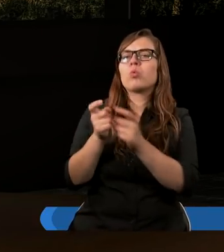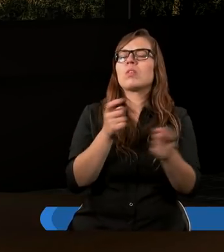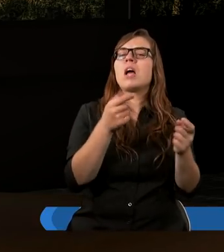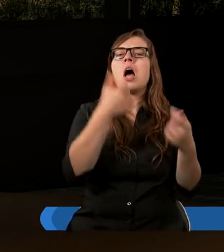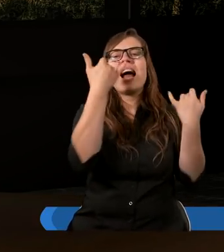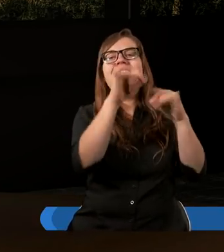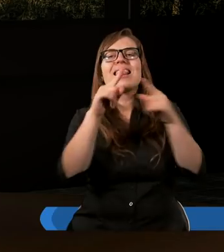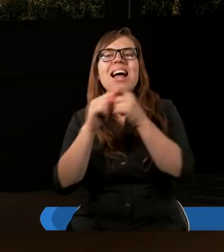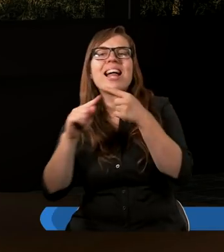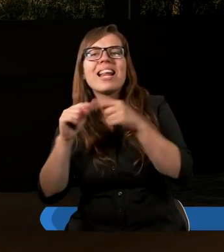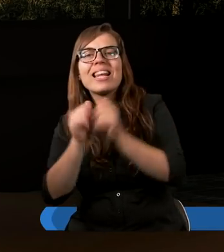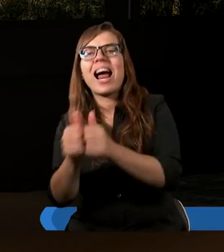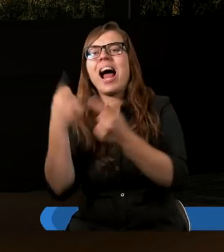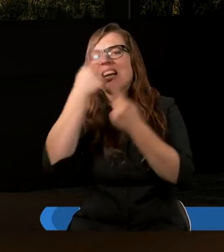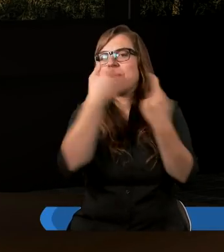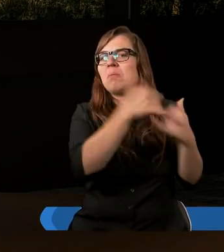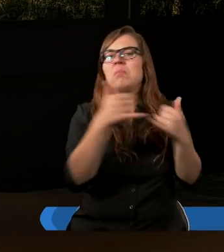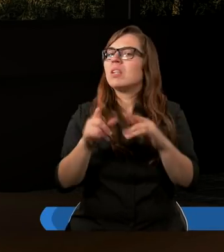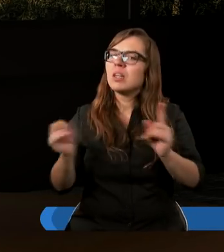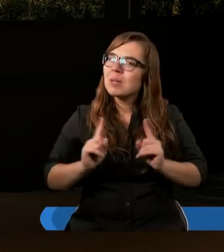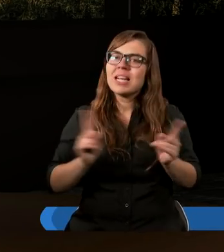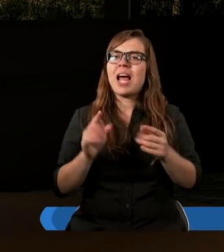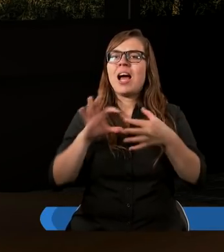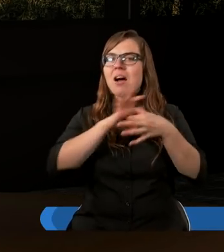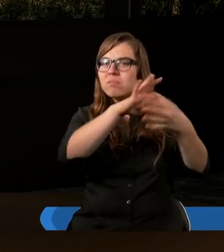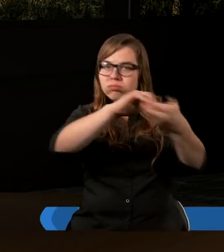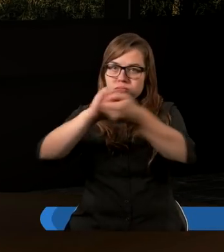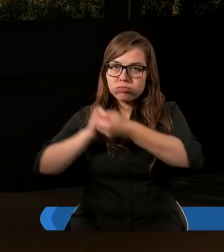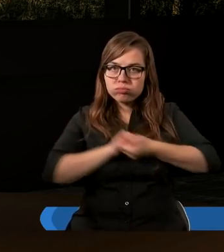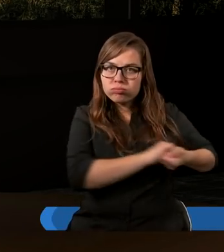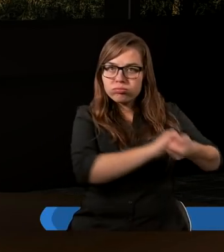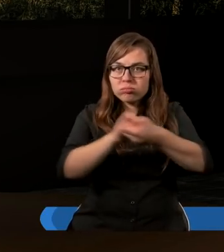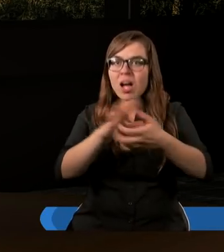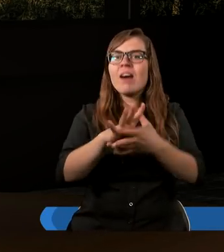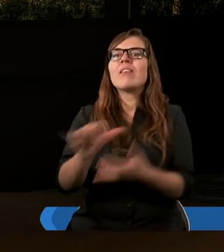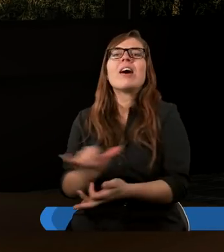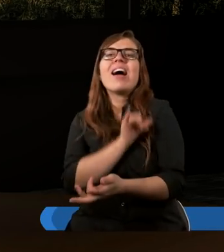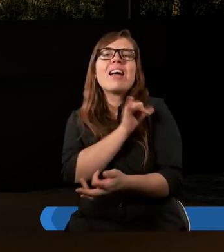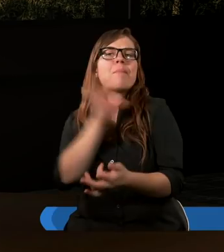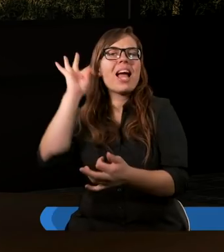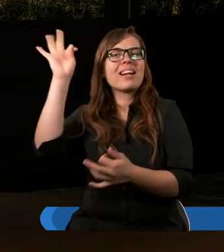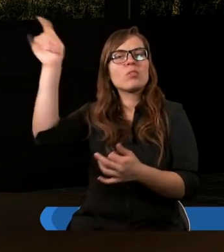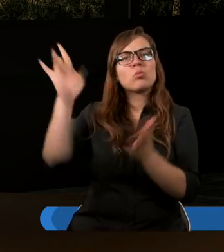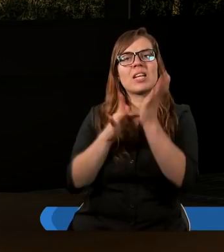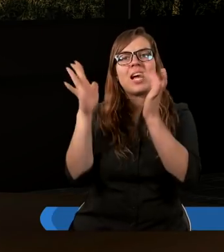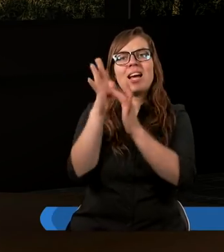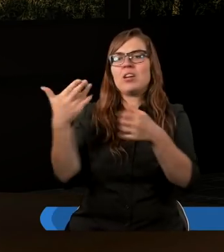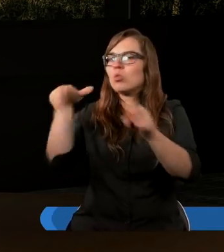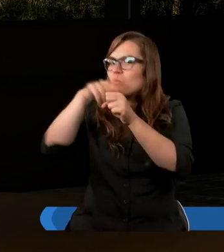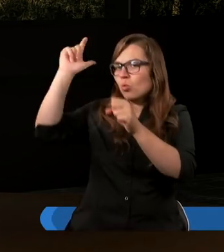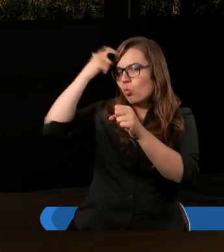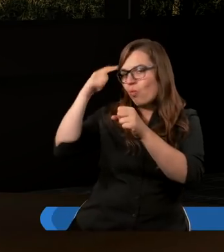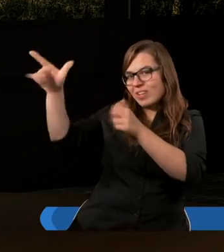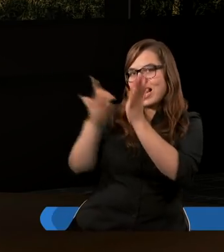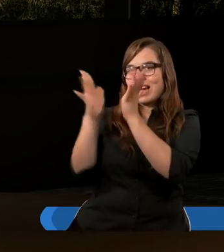jednością zdania. Znaczy mówiąc, że w imieniu Pana Jezusa Chrystusa, czyli ten Chrystus jest tym, który